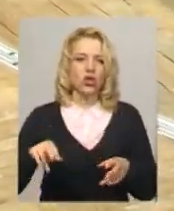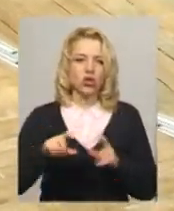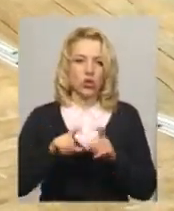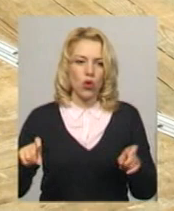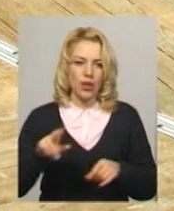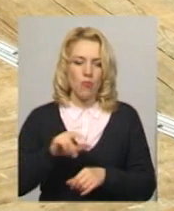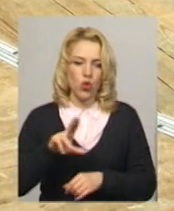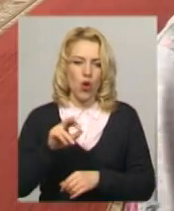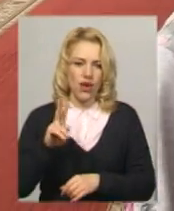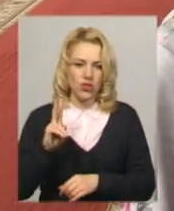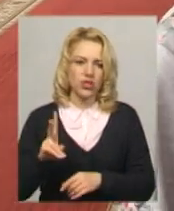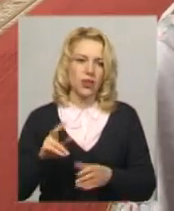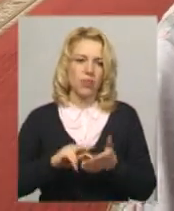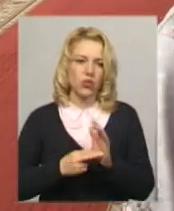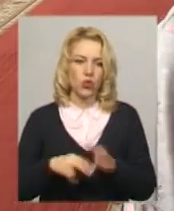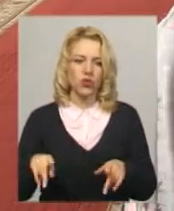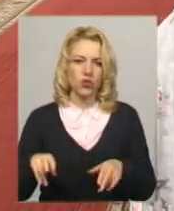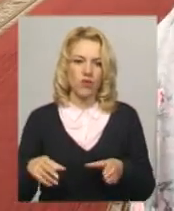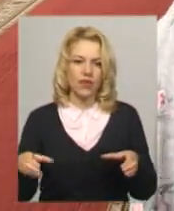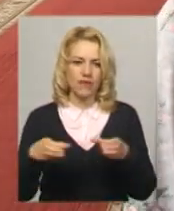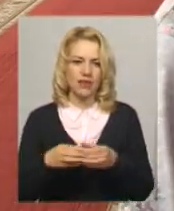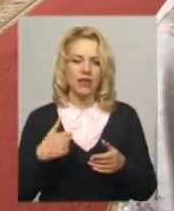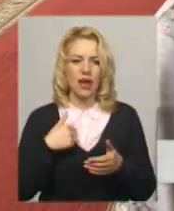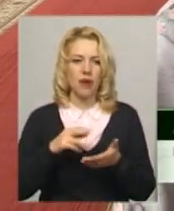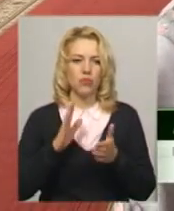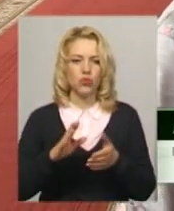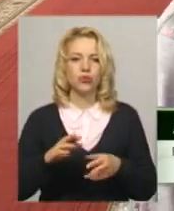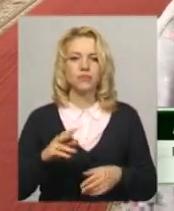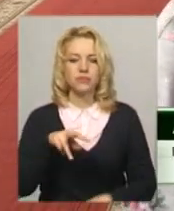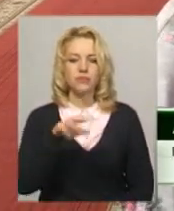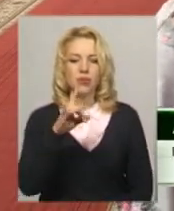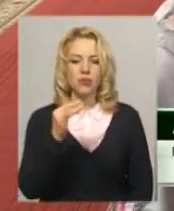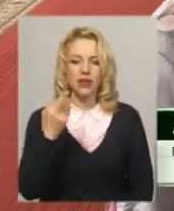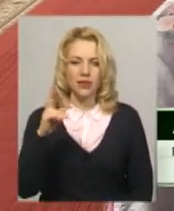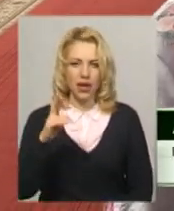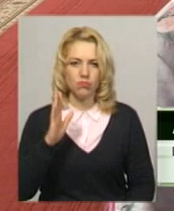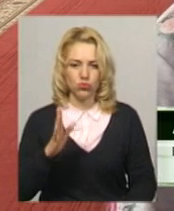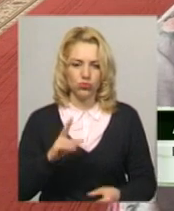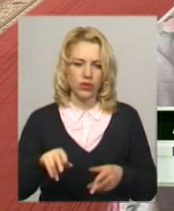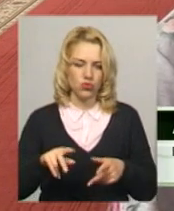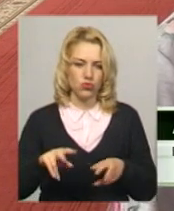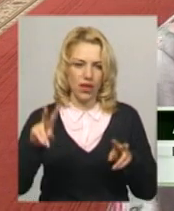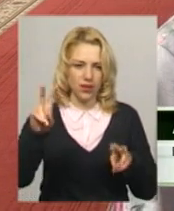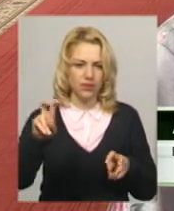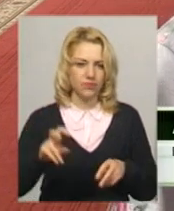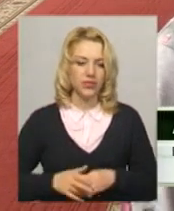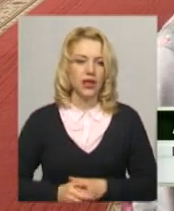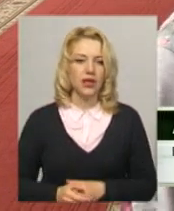Подолянчик. Планує танцювати в ансамблі. Я буду танцювати «Танець мрії». А що це буде уявляю? Ну,